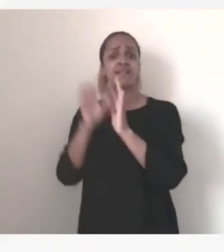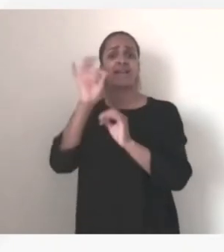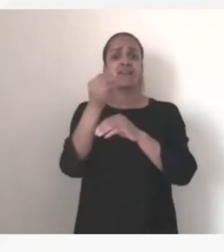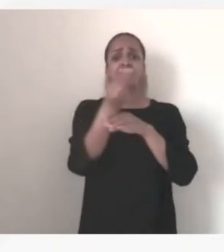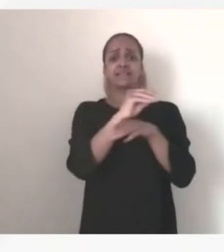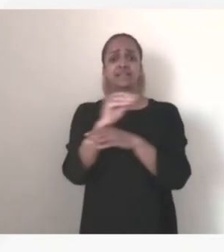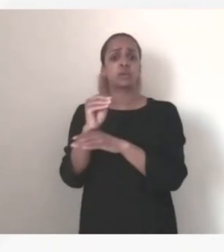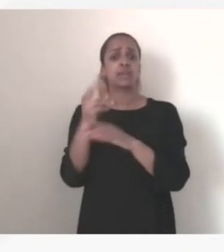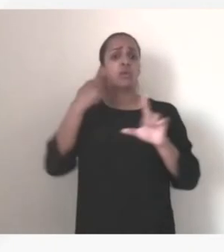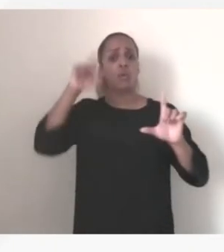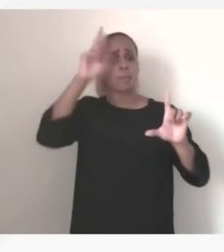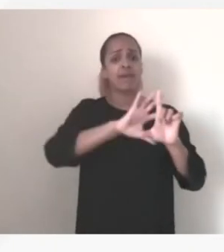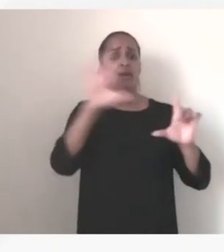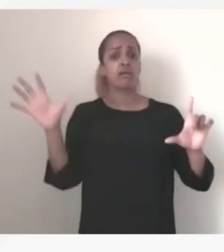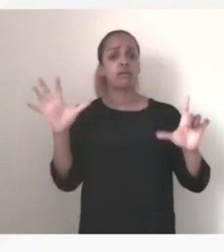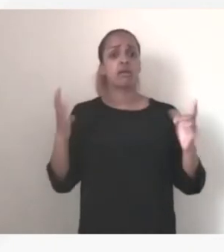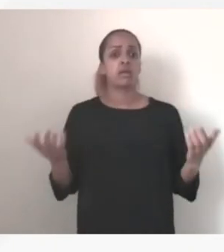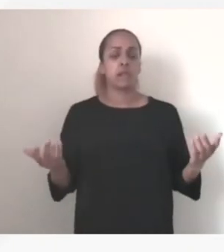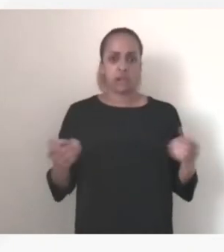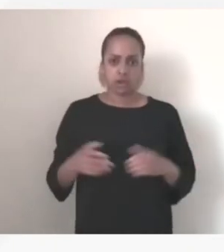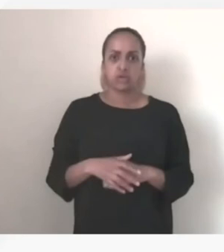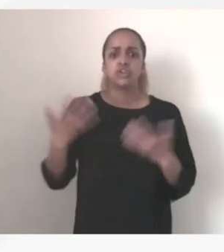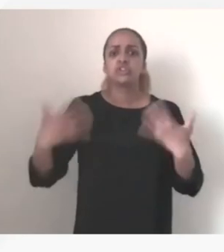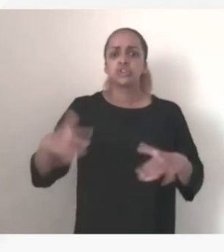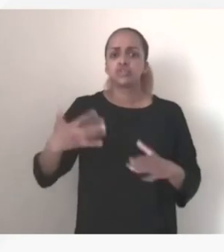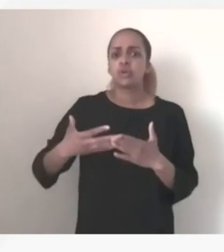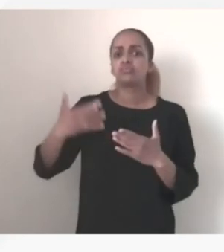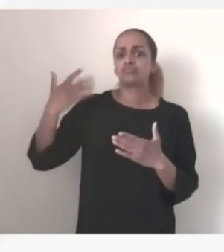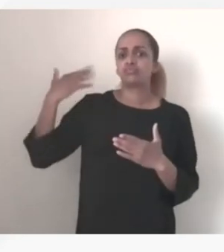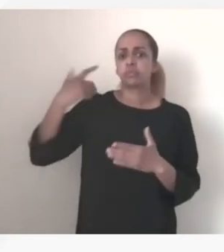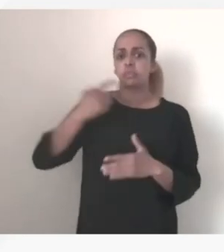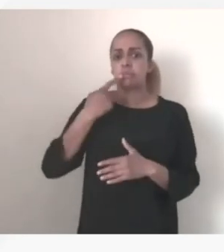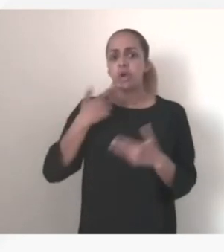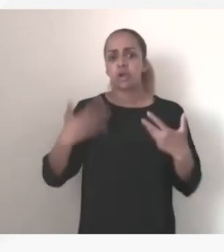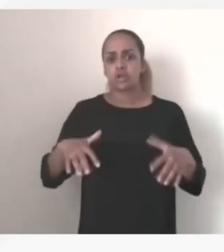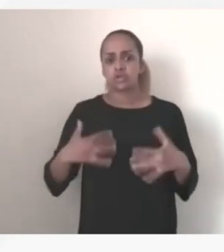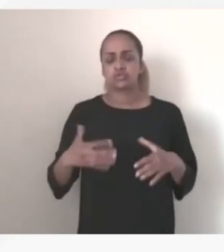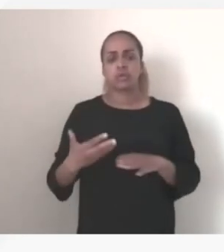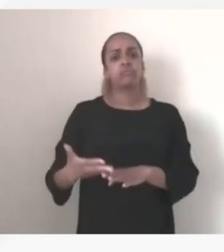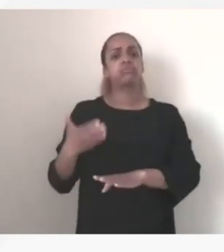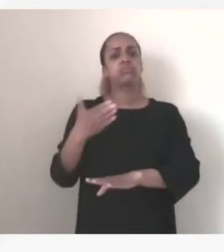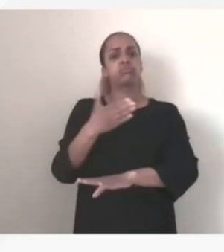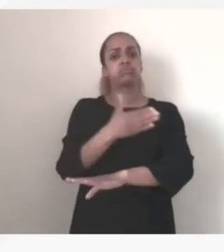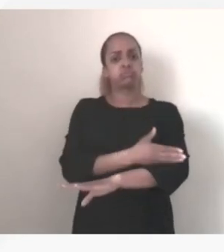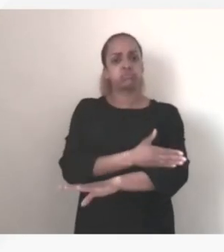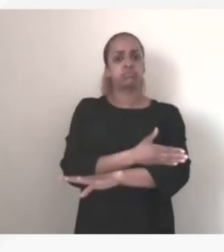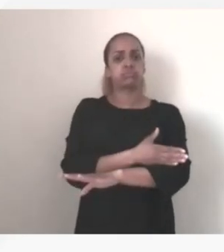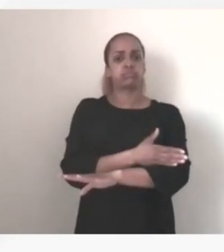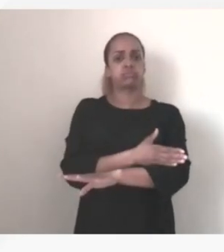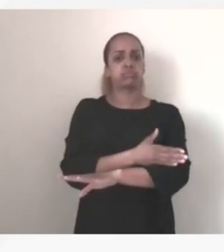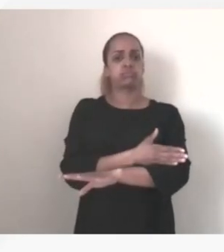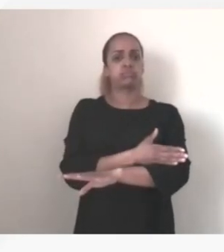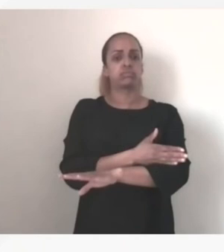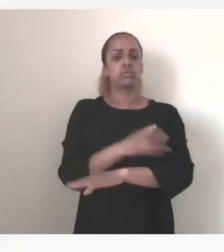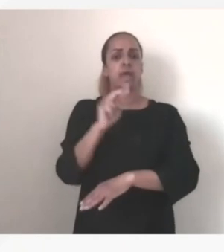on en parle déjà depuis un certain temps puisqu'on en avait parlé du reste même en amont des RFF je